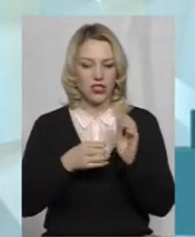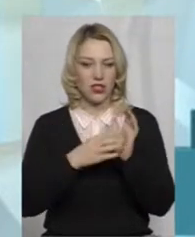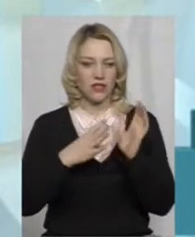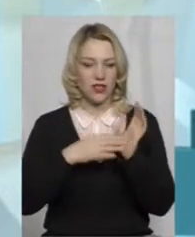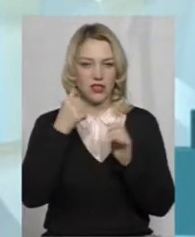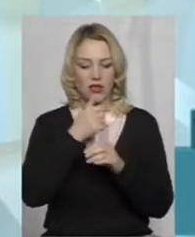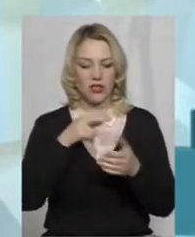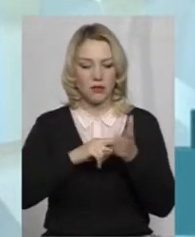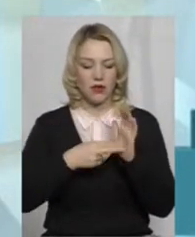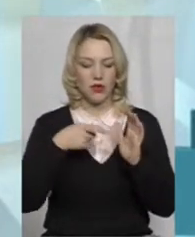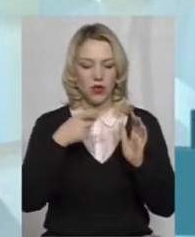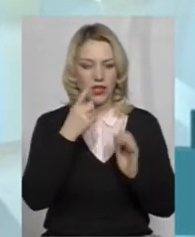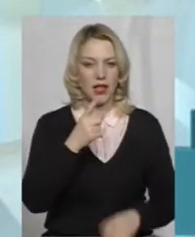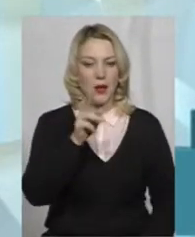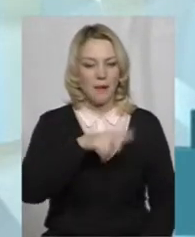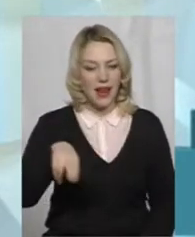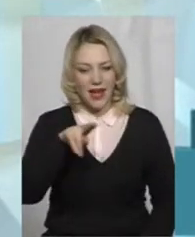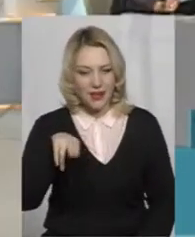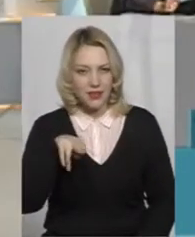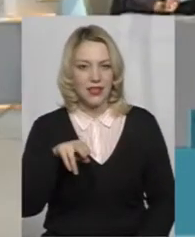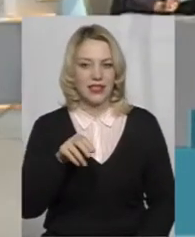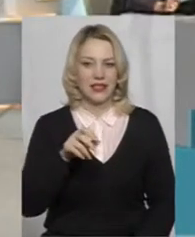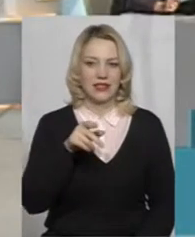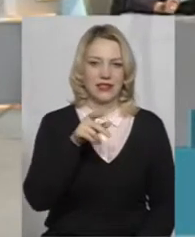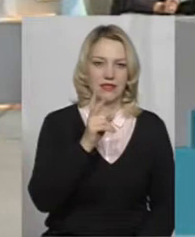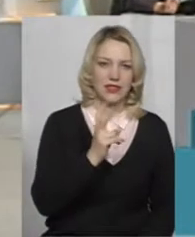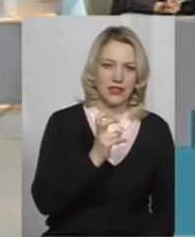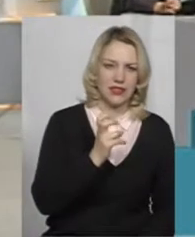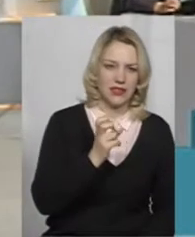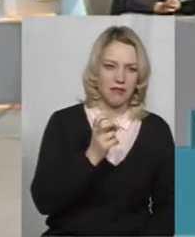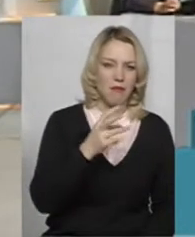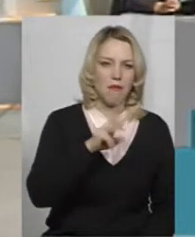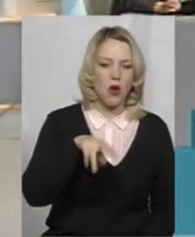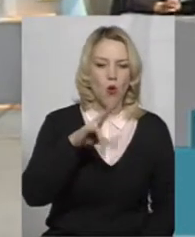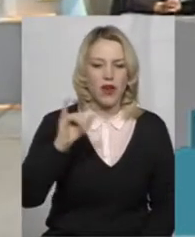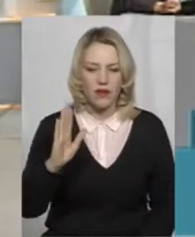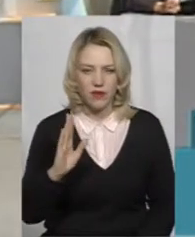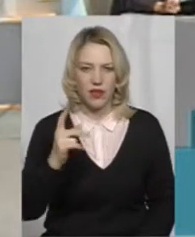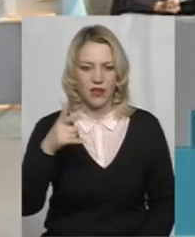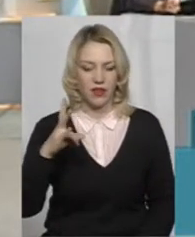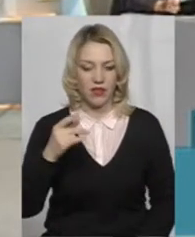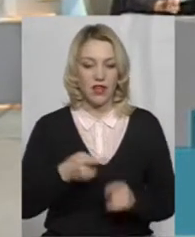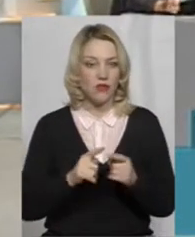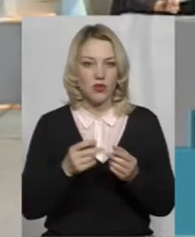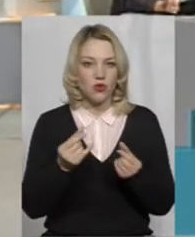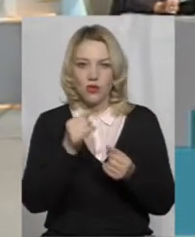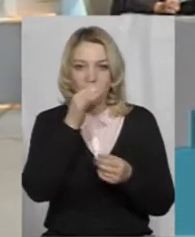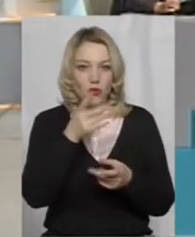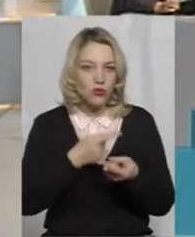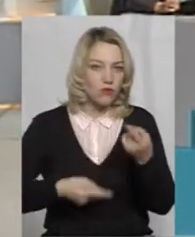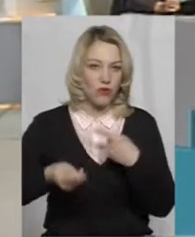заплановано 1,2 мільярд гривень на виробництво українського кіно. А вони не можуть повернутися до